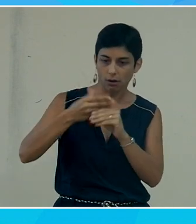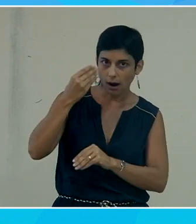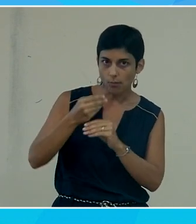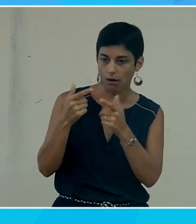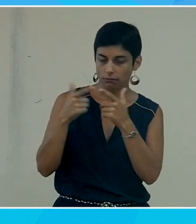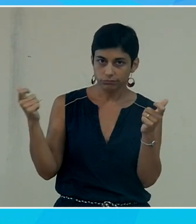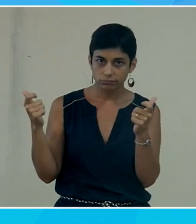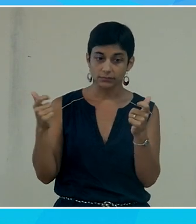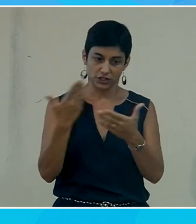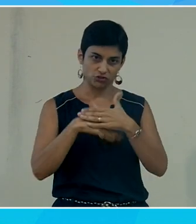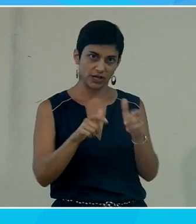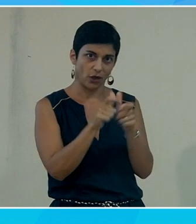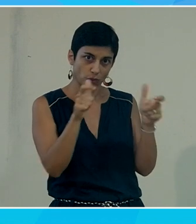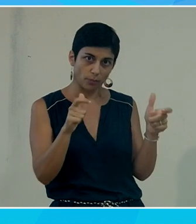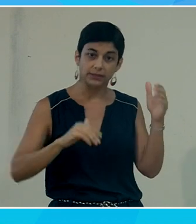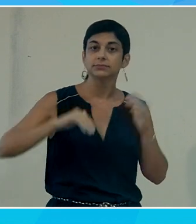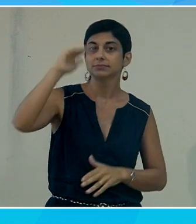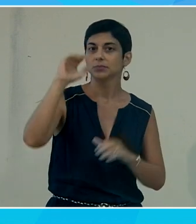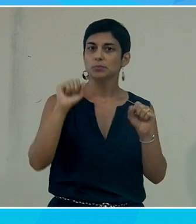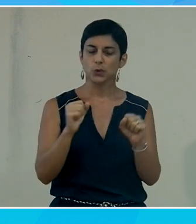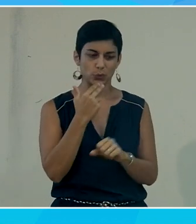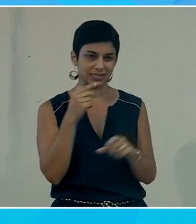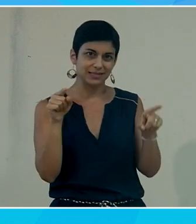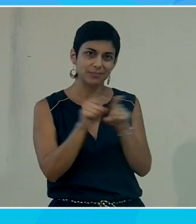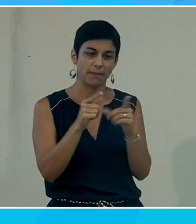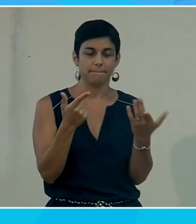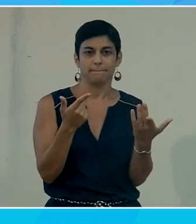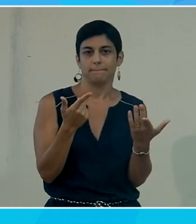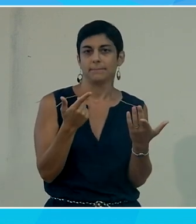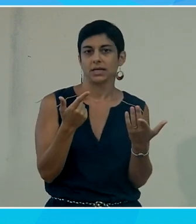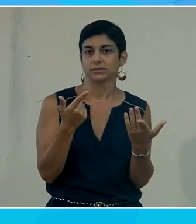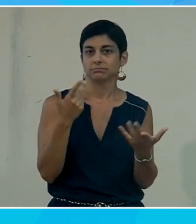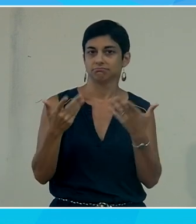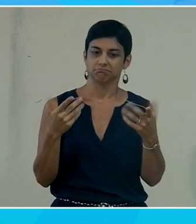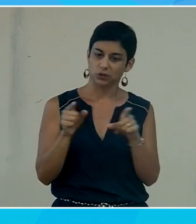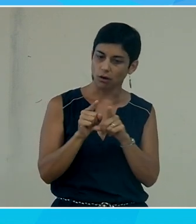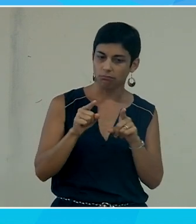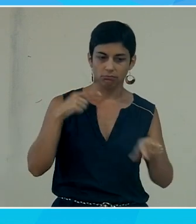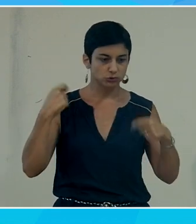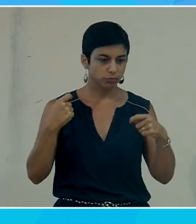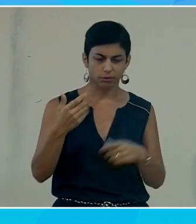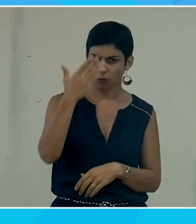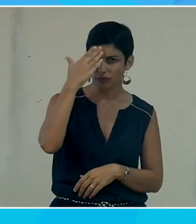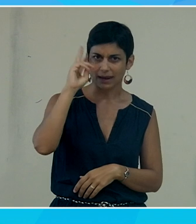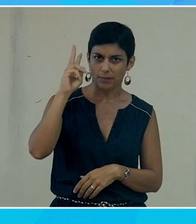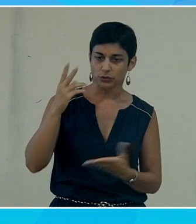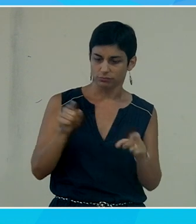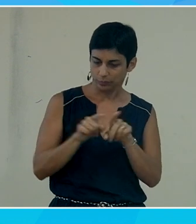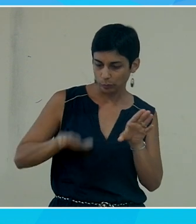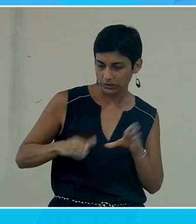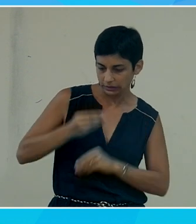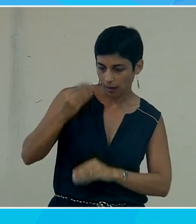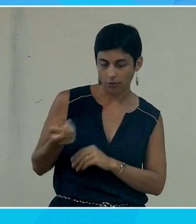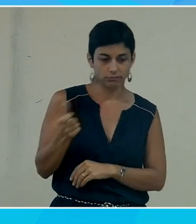en entreprise retrouver un outil un peu équivalent qui va lui permettre quelque part d'avoir la même fluidité que précédemment voilà